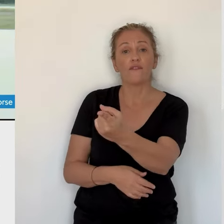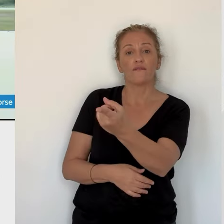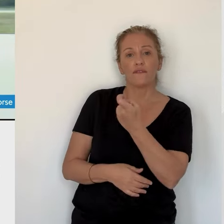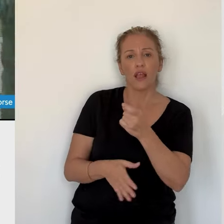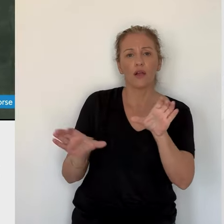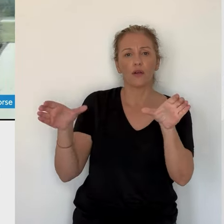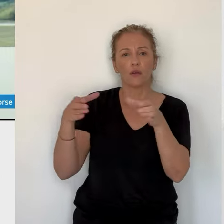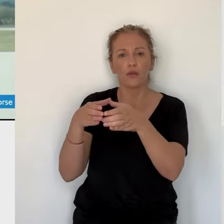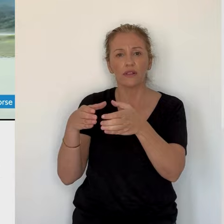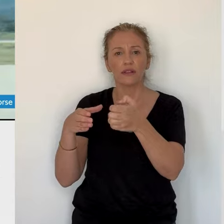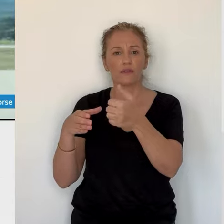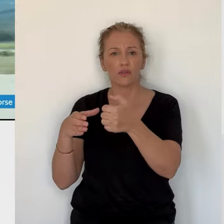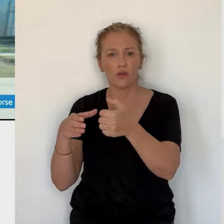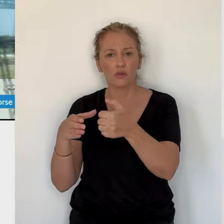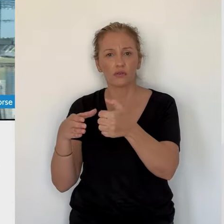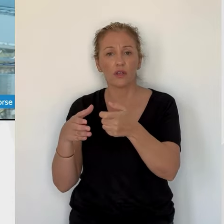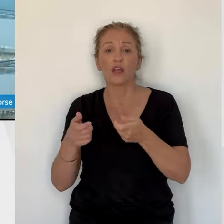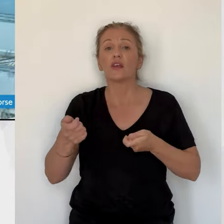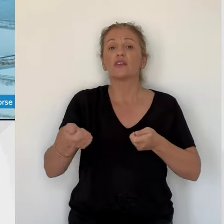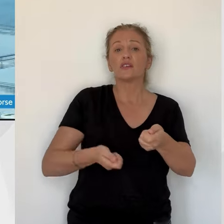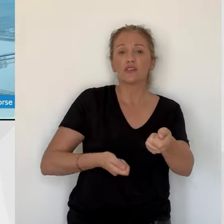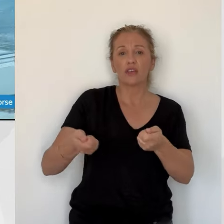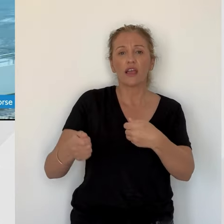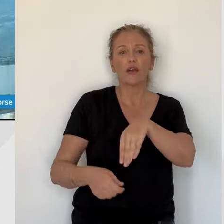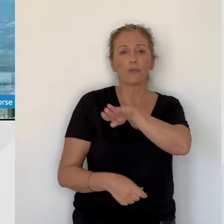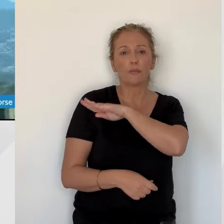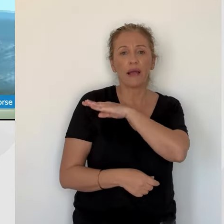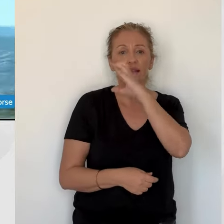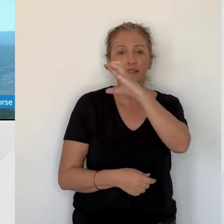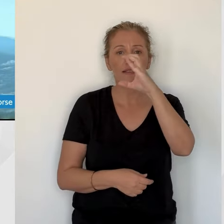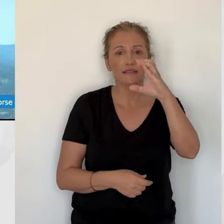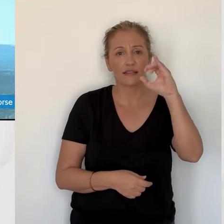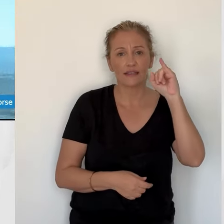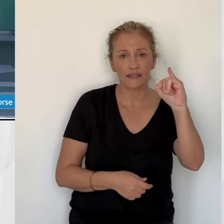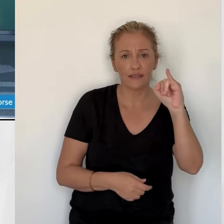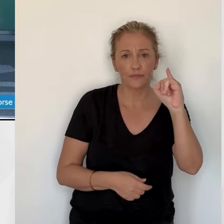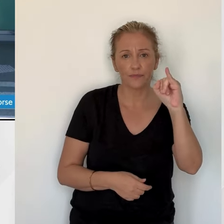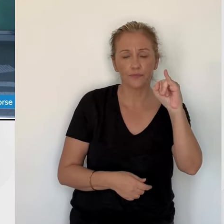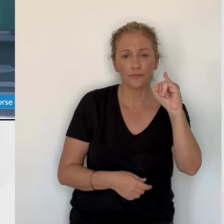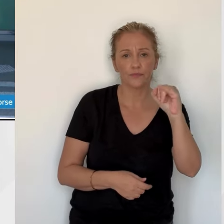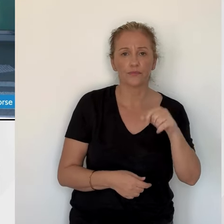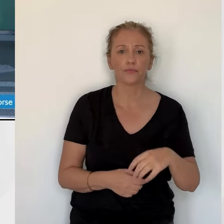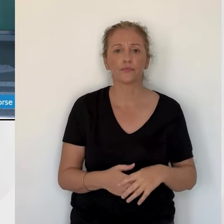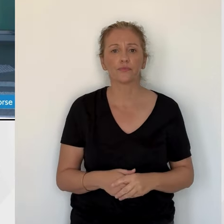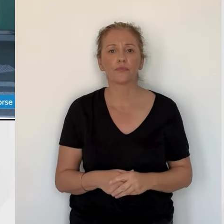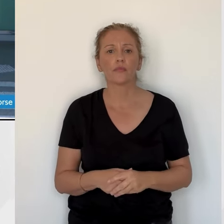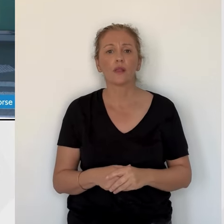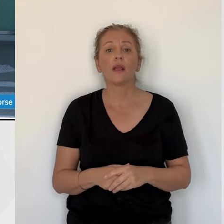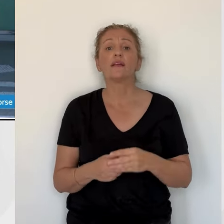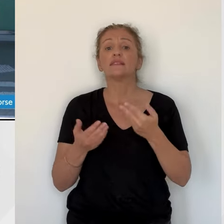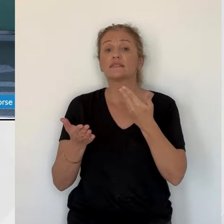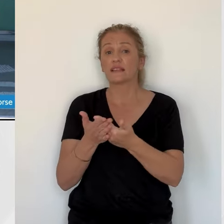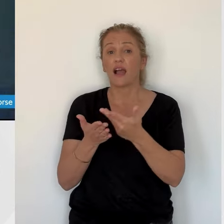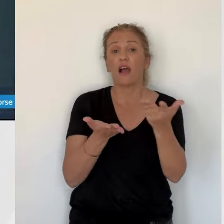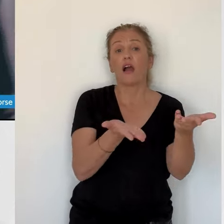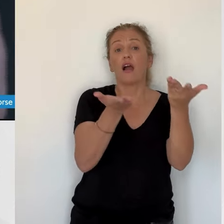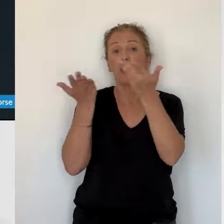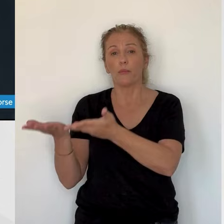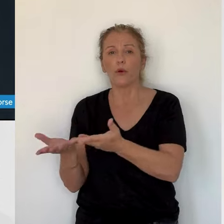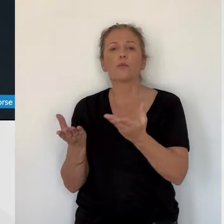des ports et aéroports de l'île, propriété de la collectivité de Corse, actuellement gérée par la Chambre de Commerce.